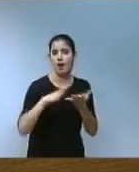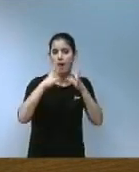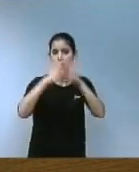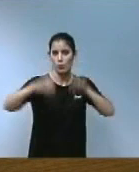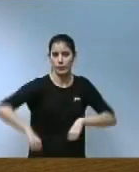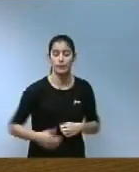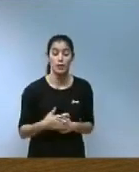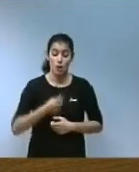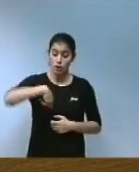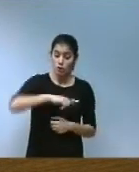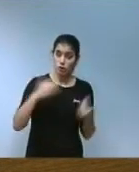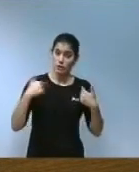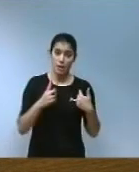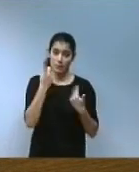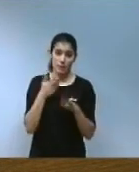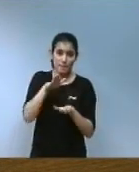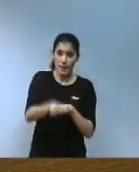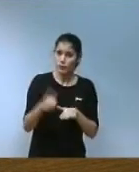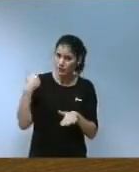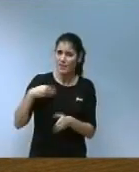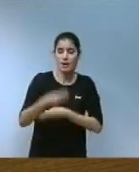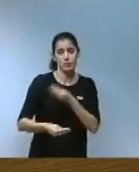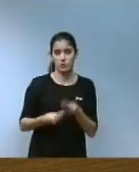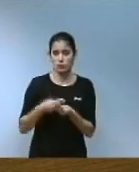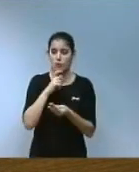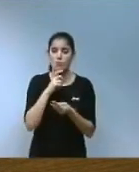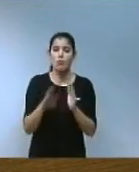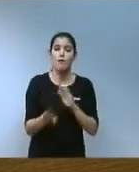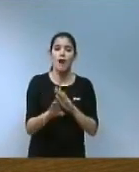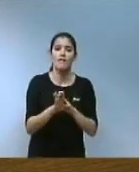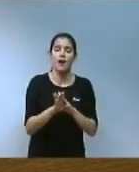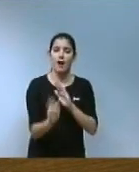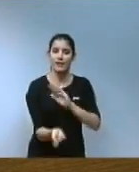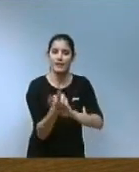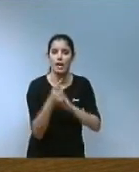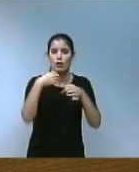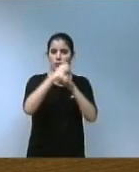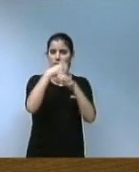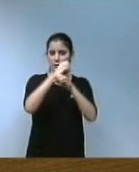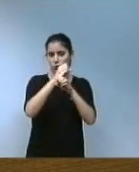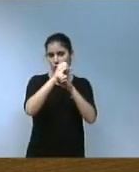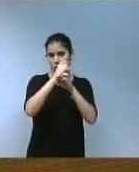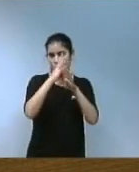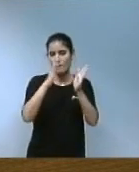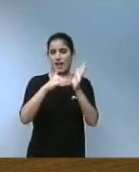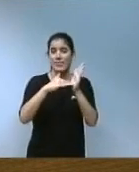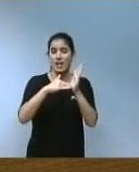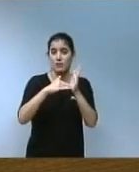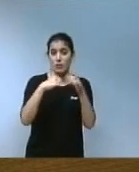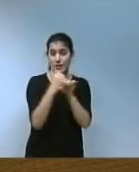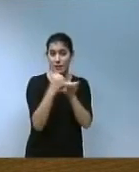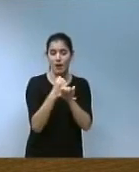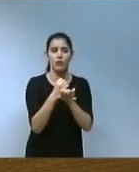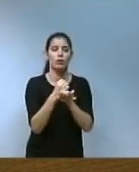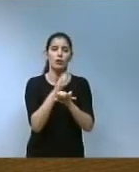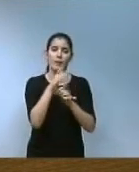ja hem fet el primer pas amb la propera creació de l'Observatori Valencià del Treball de Gen, amb l'objectiu d